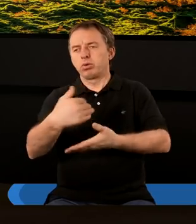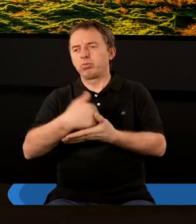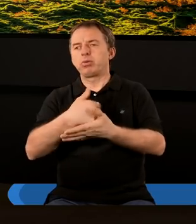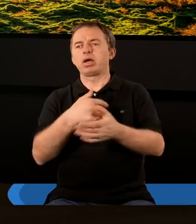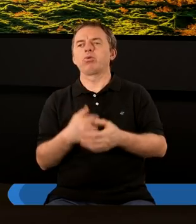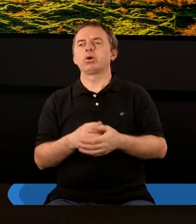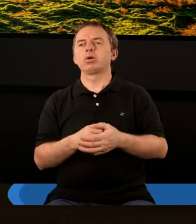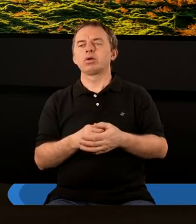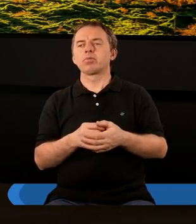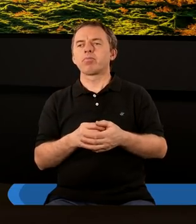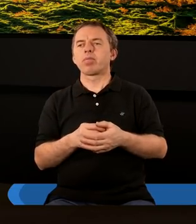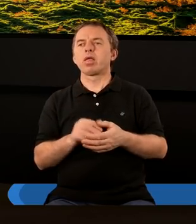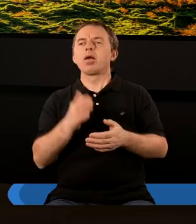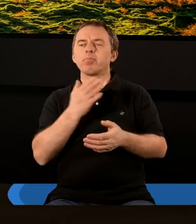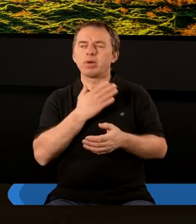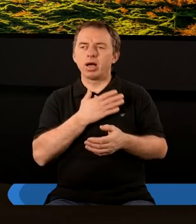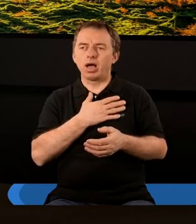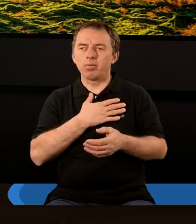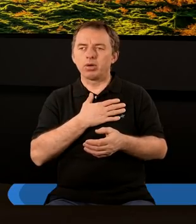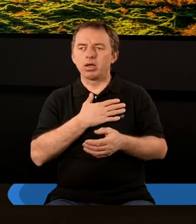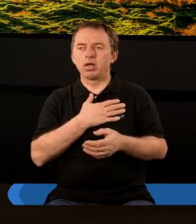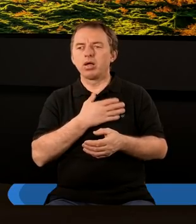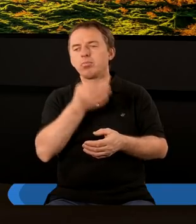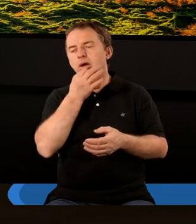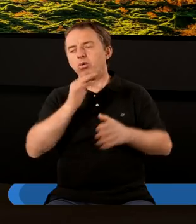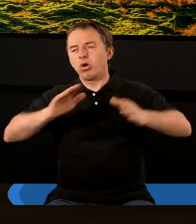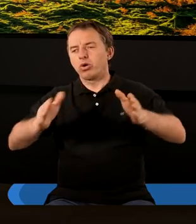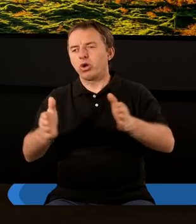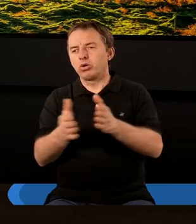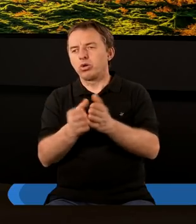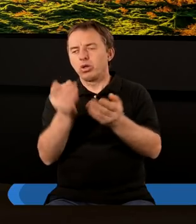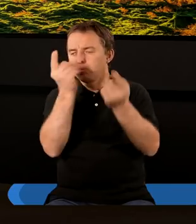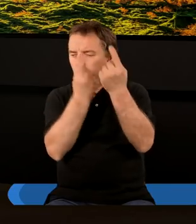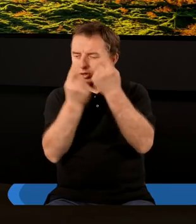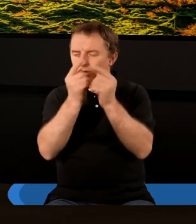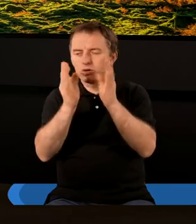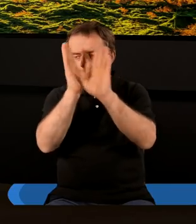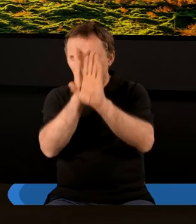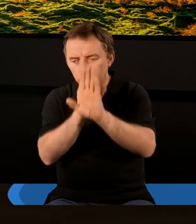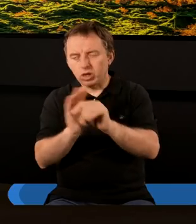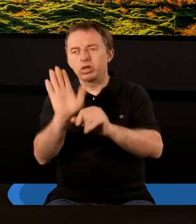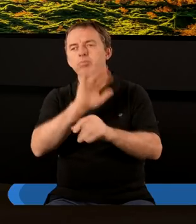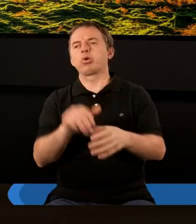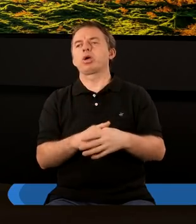Właśnie, tylko, że my na ziemi mamy bardzo małe i ograniczone możliwości czczenia Boga tak w zasadzie.